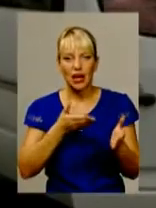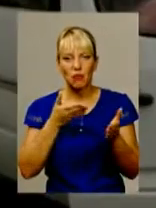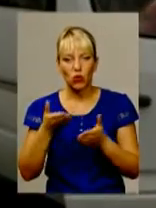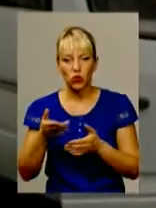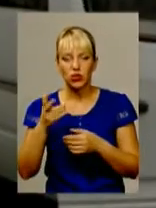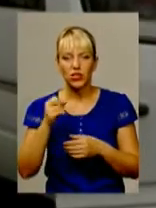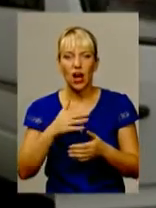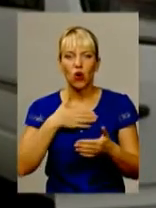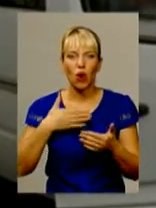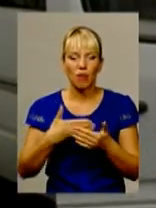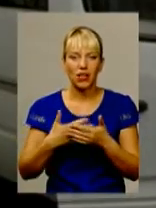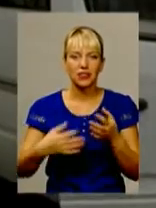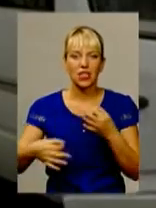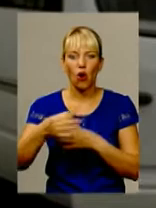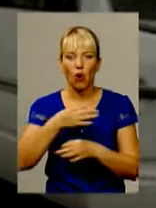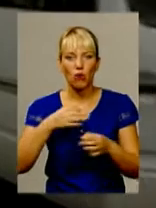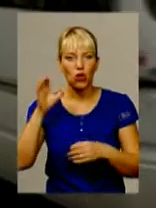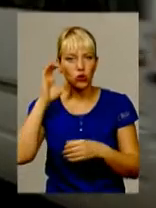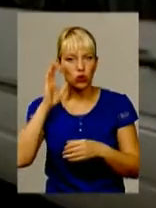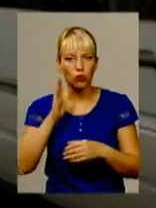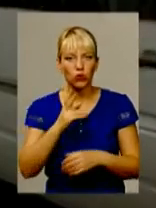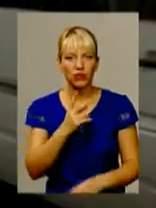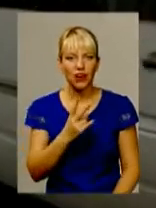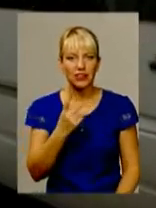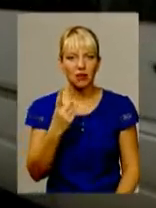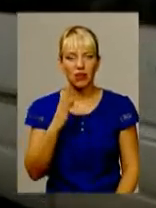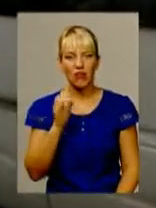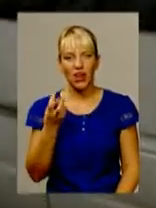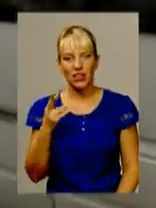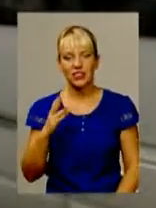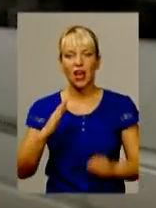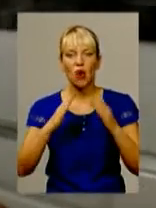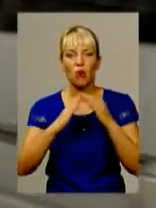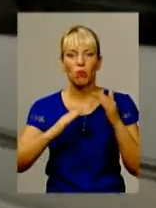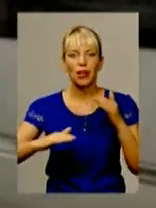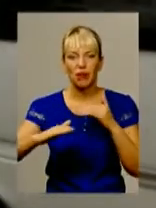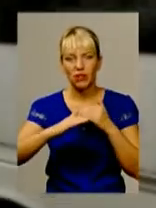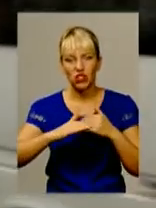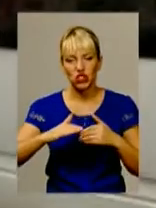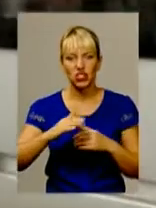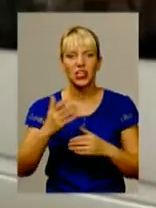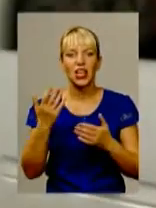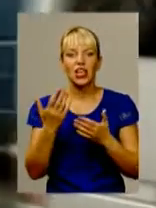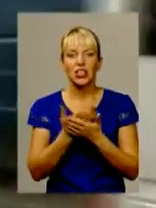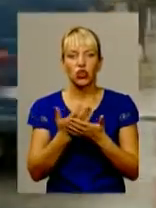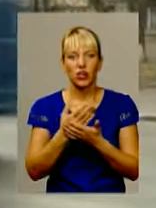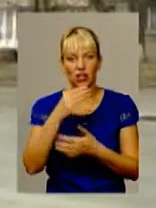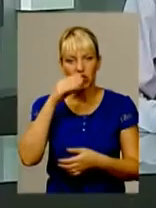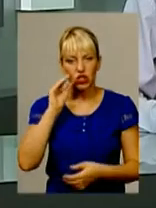встановлення тарифів на проїзд. Слухання відбудуться 21 вересня в приміщенні кінотеатру ім. Шевченка о 18.00.